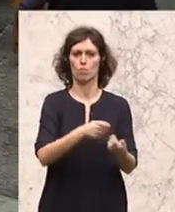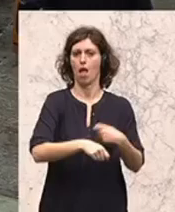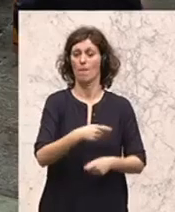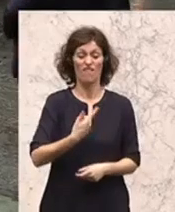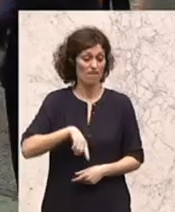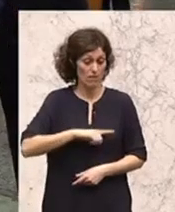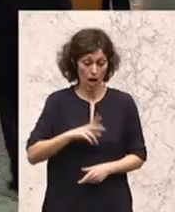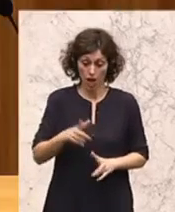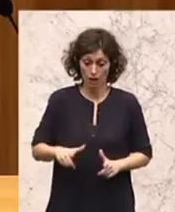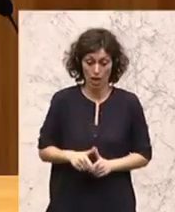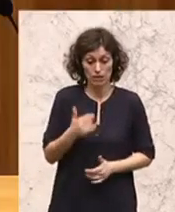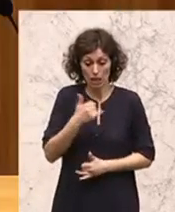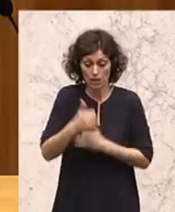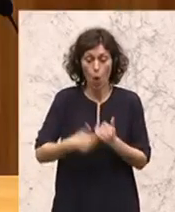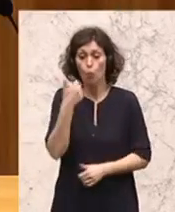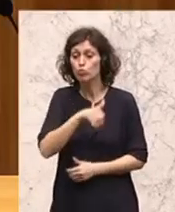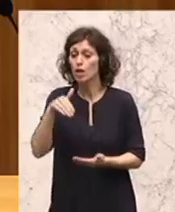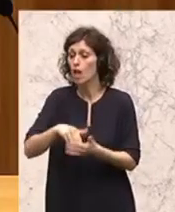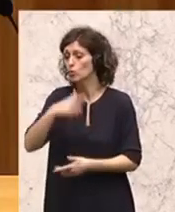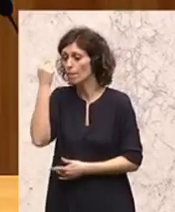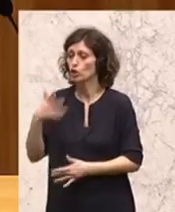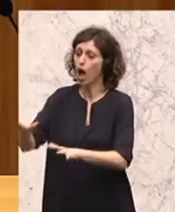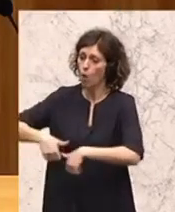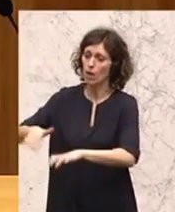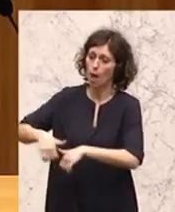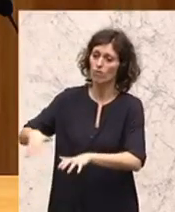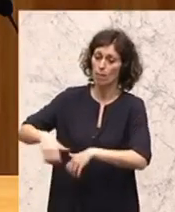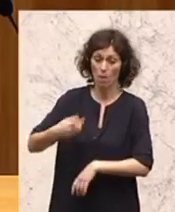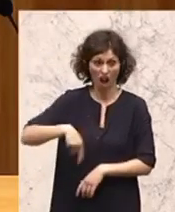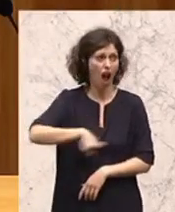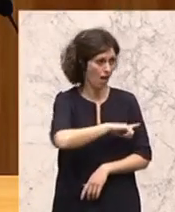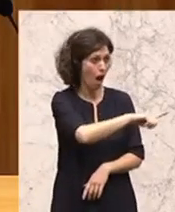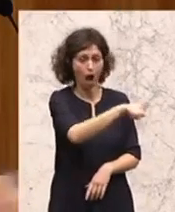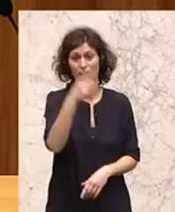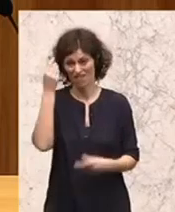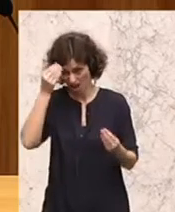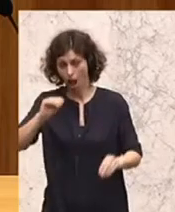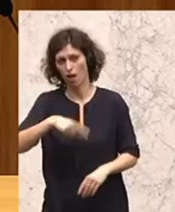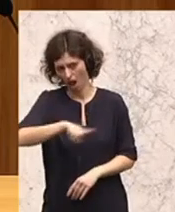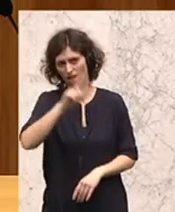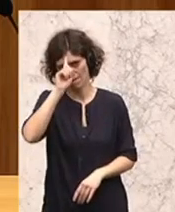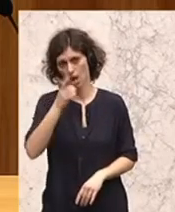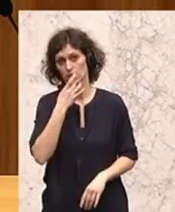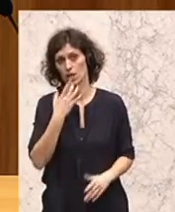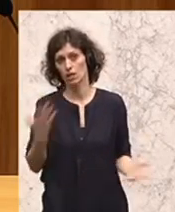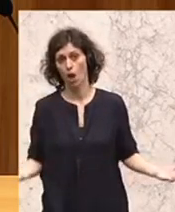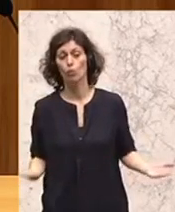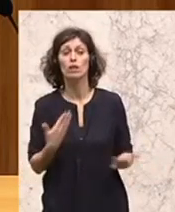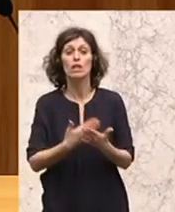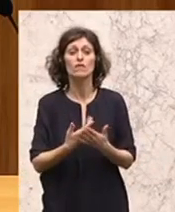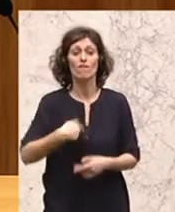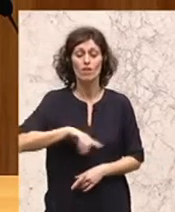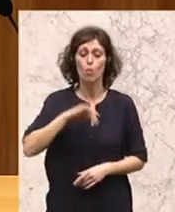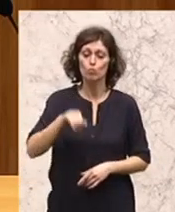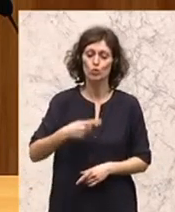es nicht leisten können, jedes Jahr 100.000 Menschen aufzunehmen. Das wissen Sie ganz genau, das wissen alle hier herinnen, die ehrlich sind. Und daher müssen wir auch an unserer